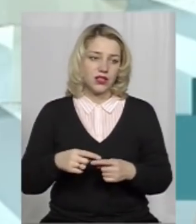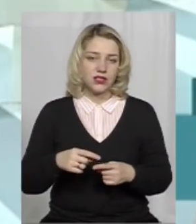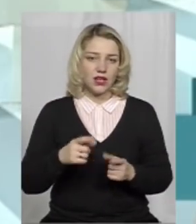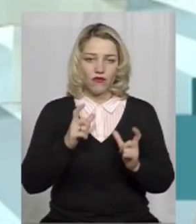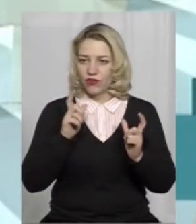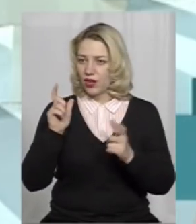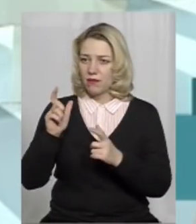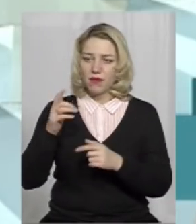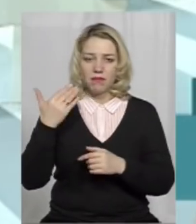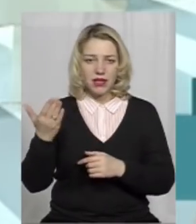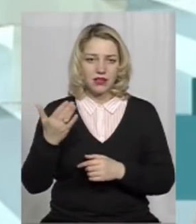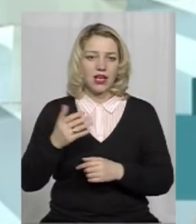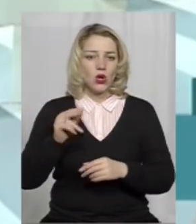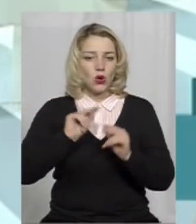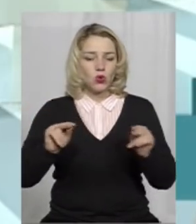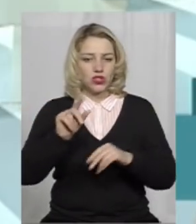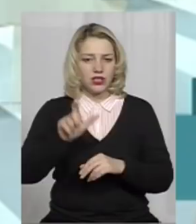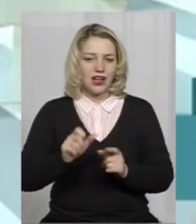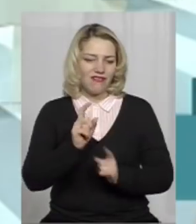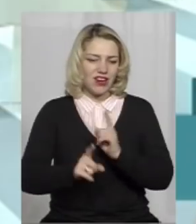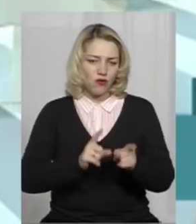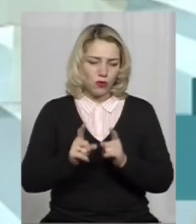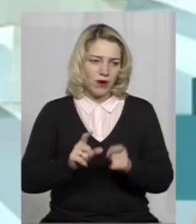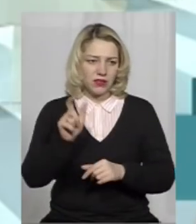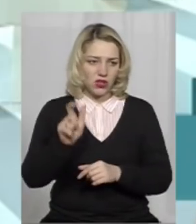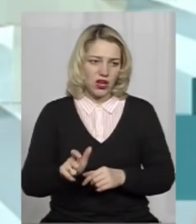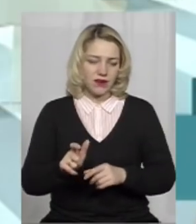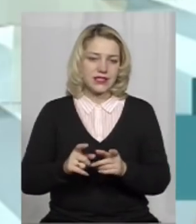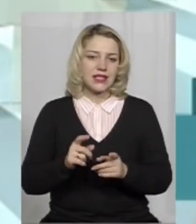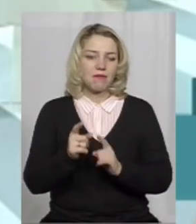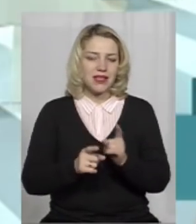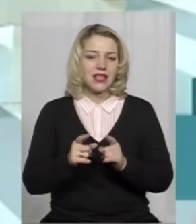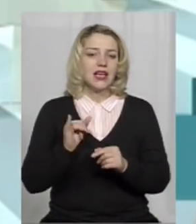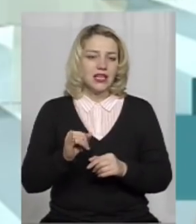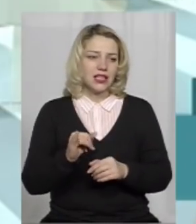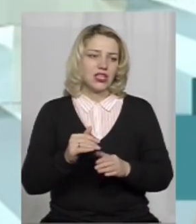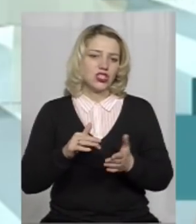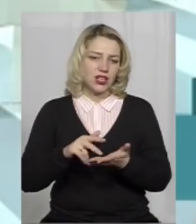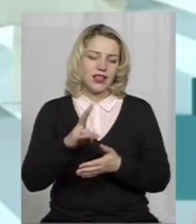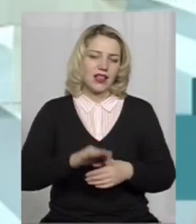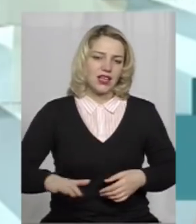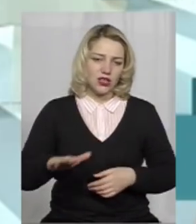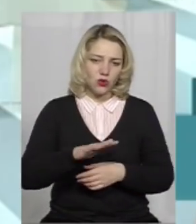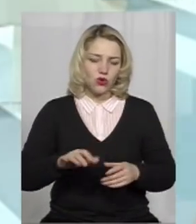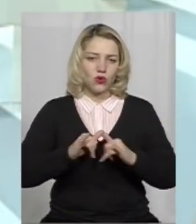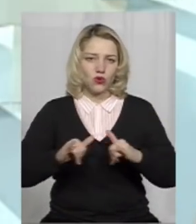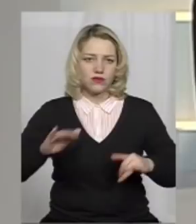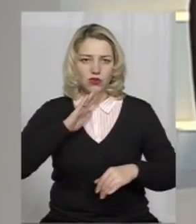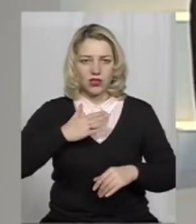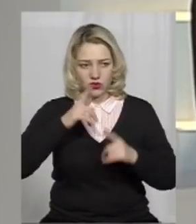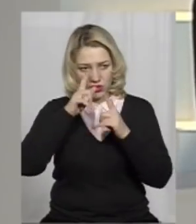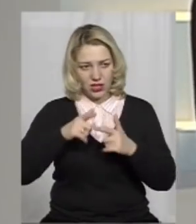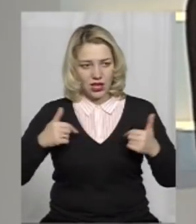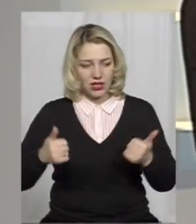вчителя, реформатора, агента змін і йшли з ним у тої траєкторії розвитку нашої країни. І це